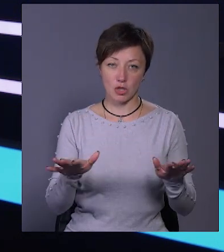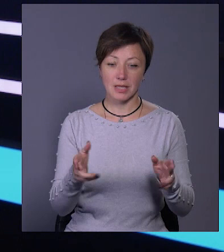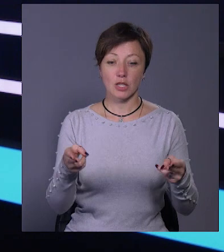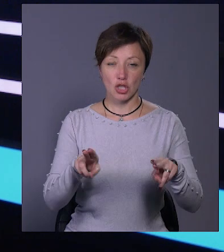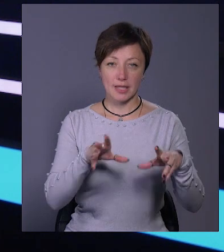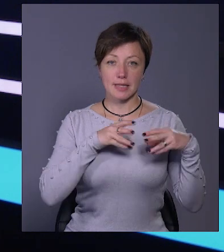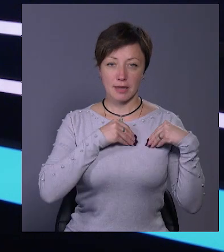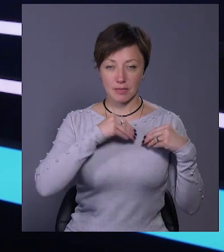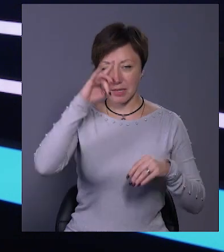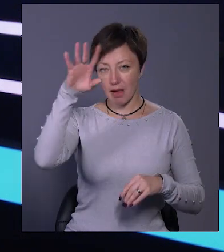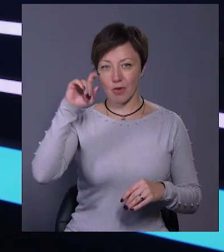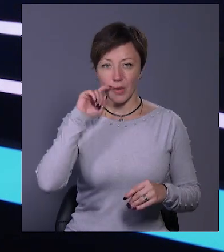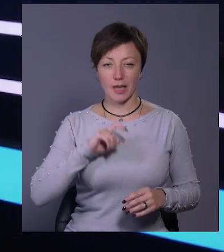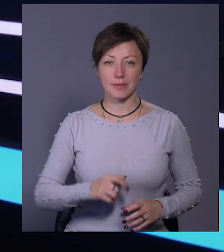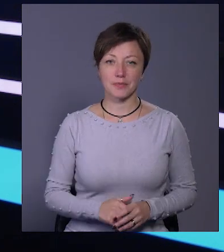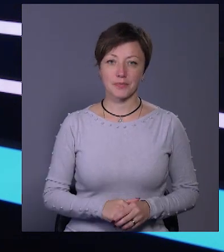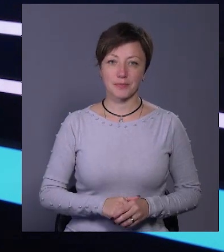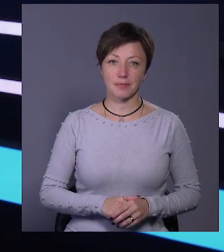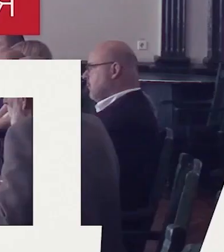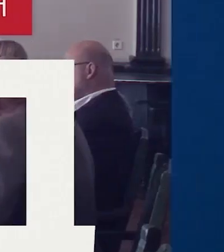Залишайтеся з нами. Слава Україні!